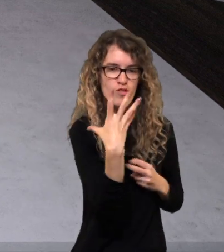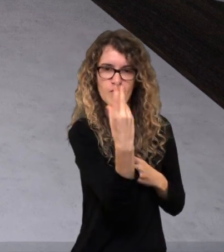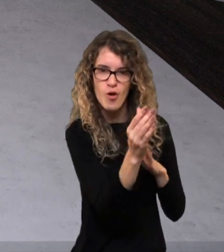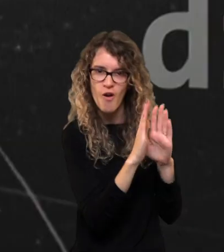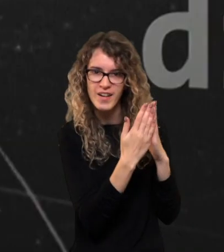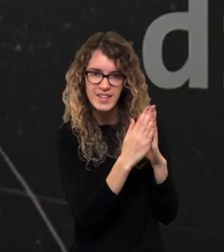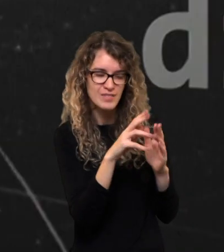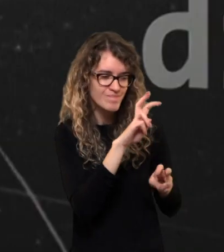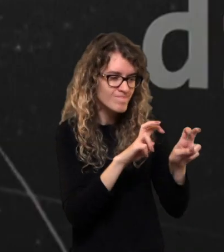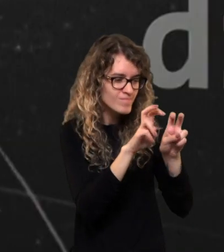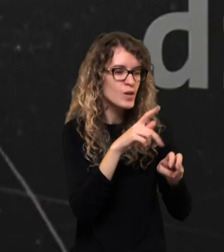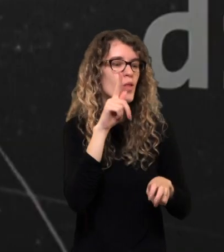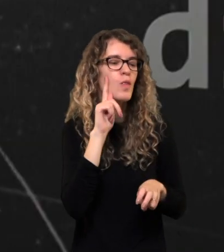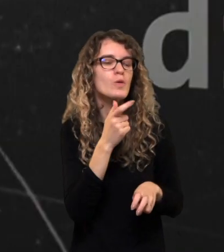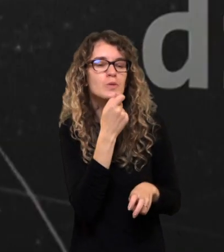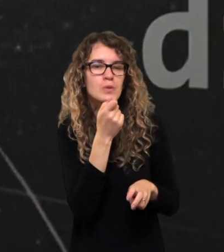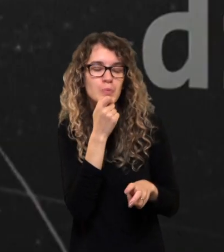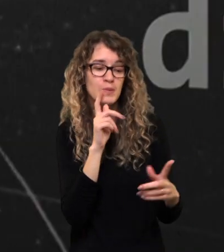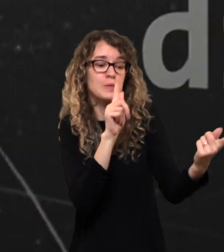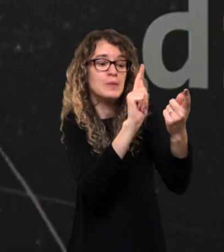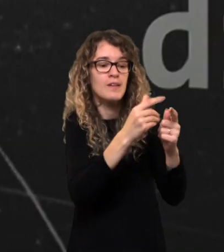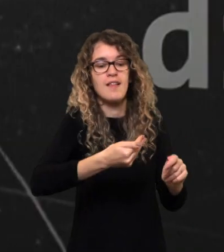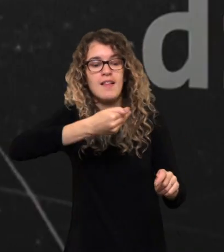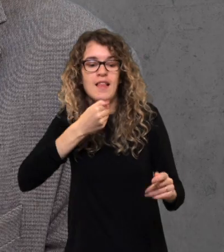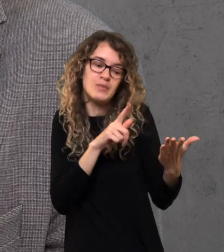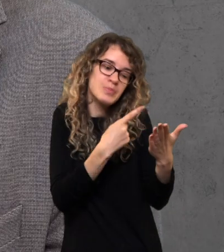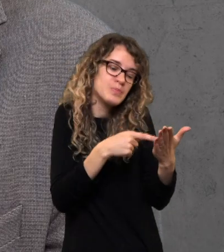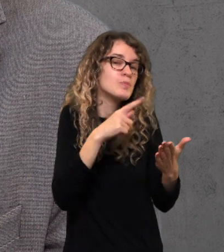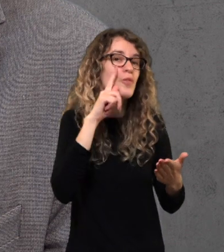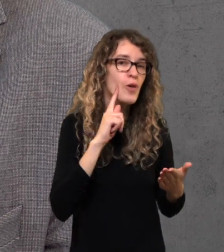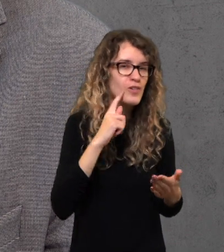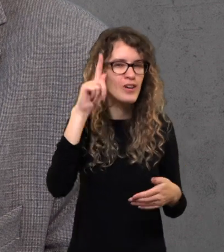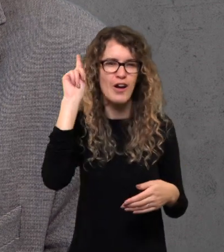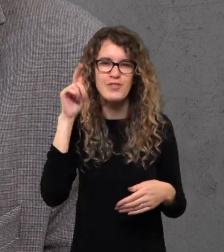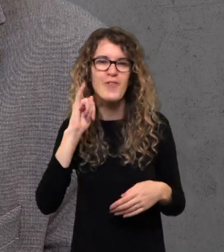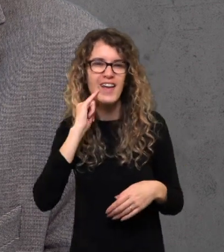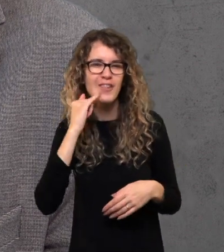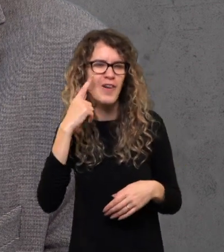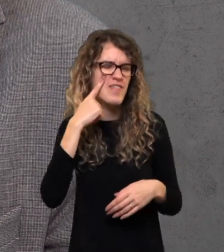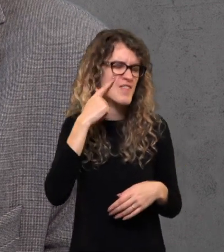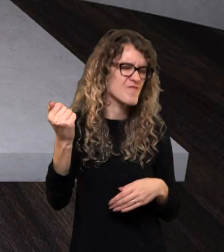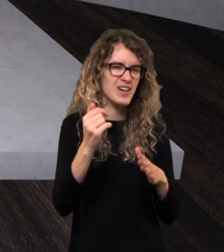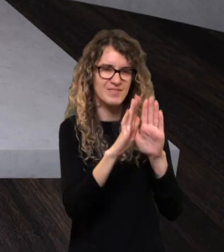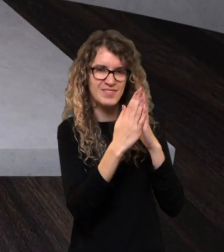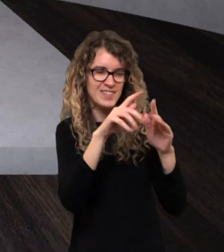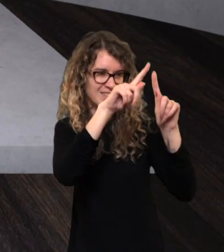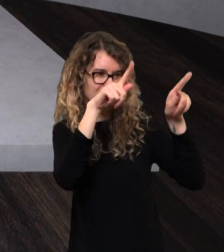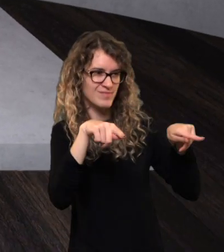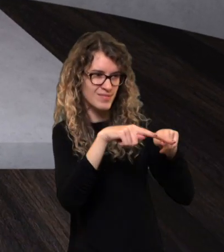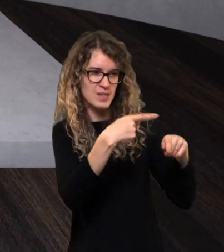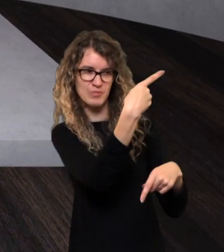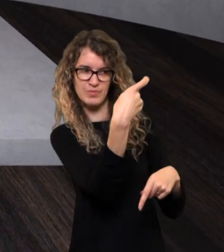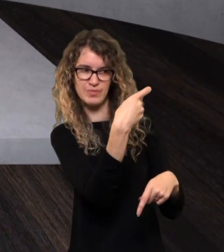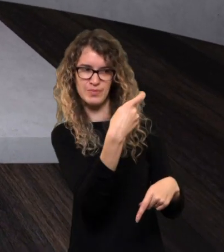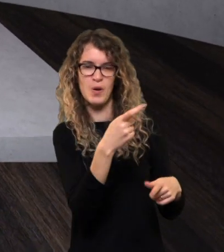ir ieškojau Jūsų knygos, bibliotikai. Nes norėjau biškiai pavartyti prieš pokalbį. Žinau, kad toksai